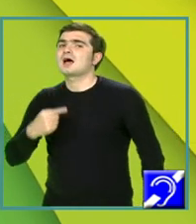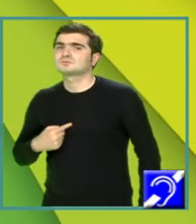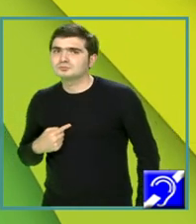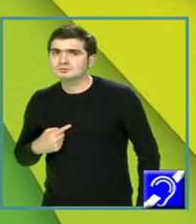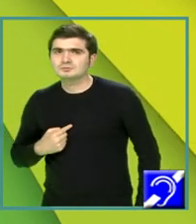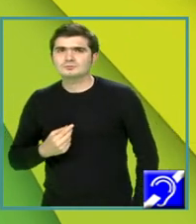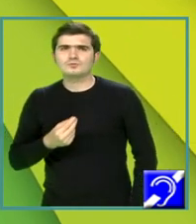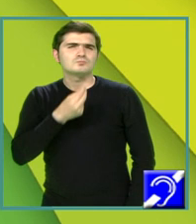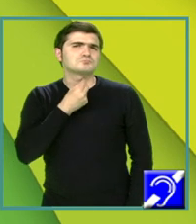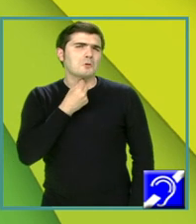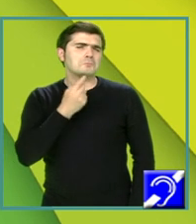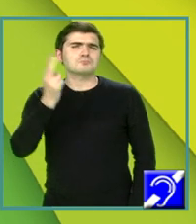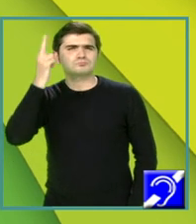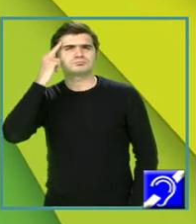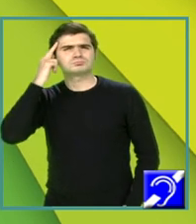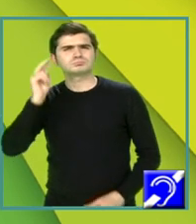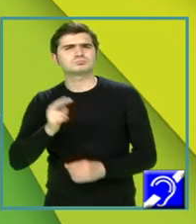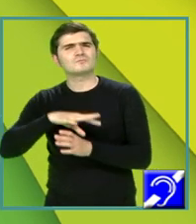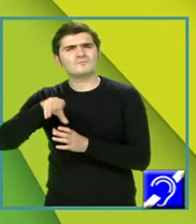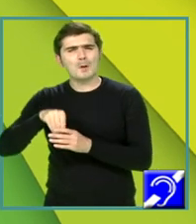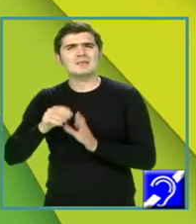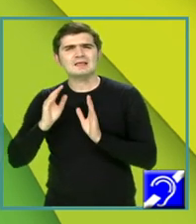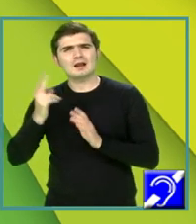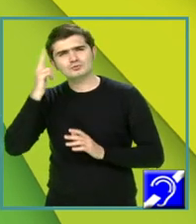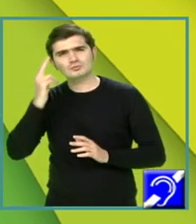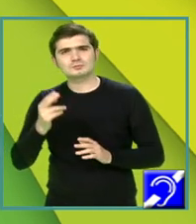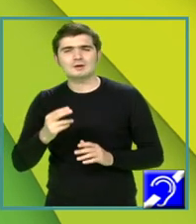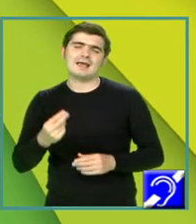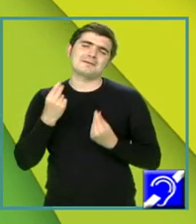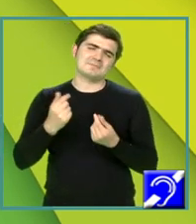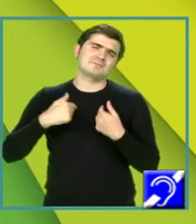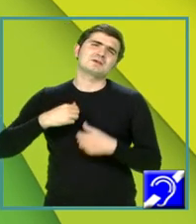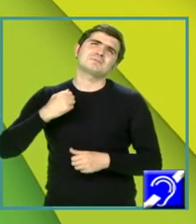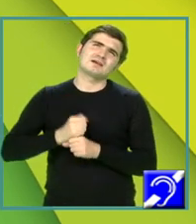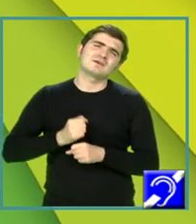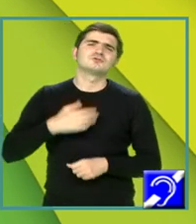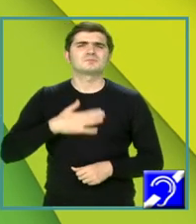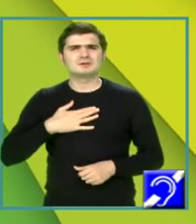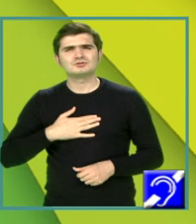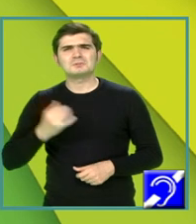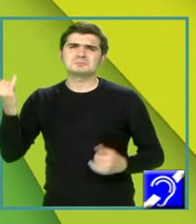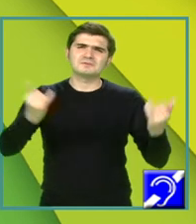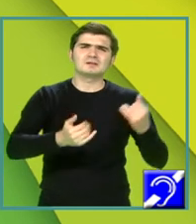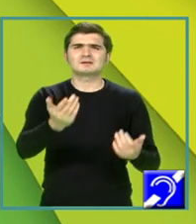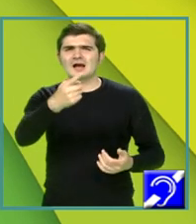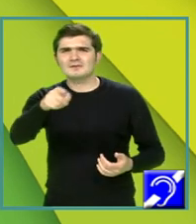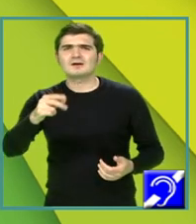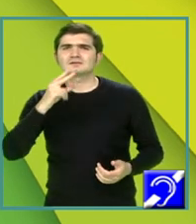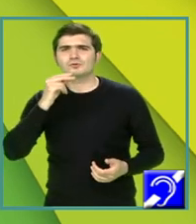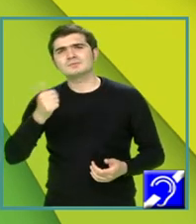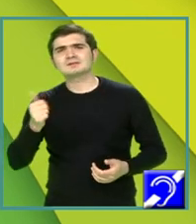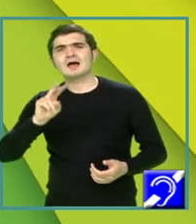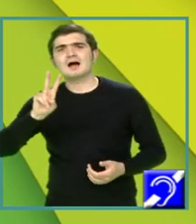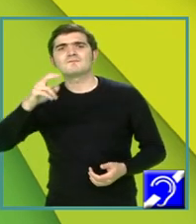dat, cu tonul familiar pe care îl păstrat totdeauna. Ei bine, dar mi-ar face plăcere să veniți careva să vorbiți la Văleni.